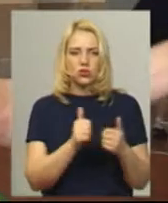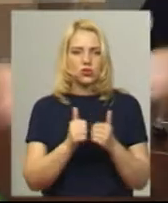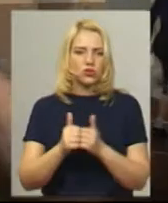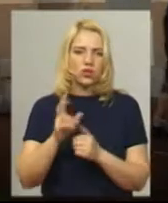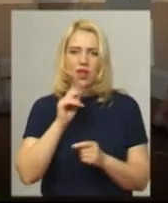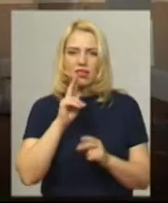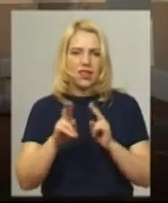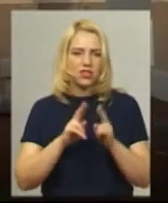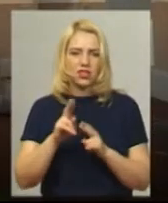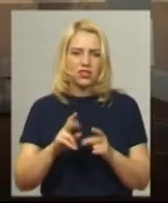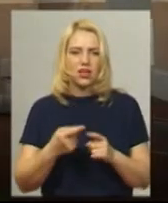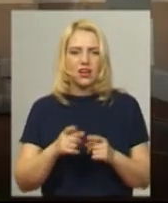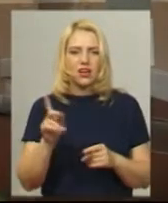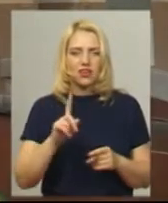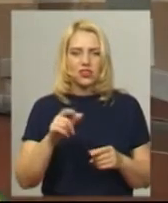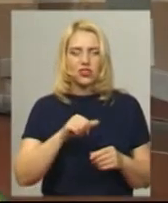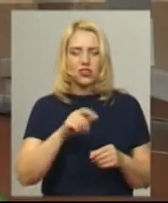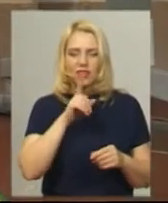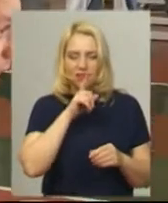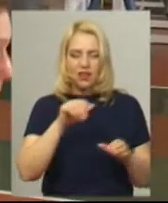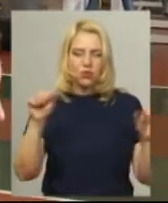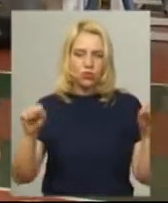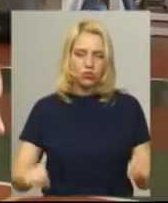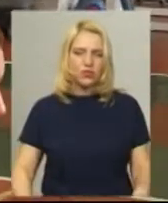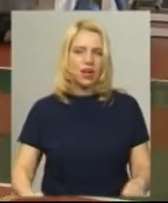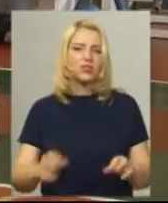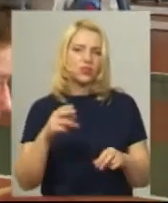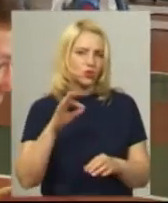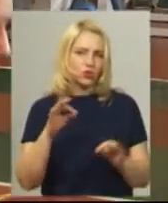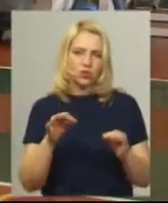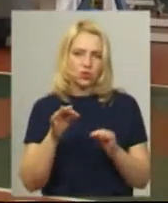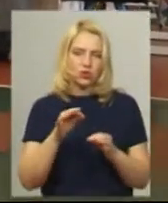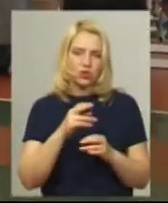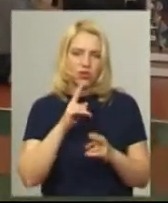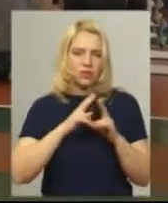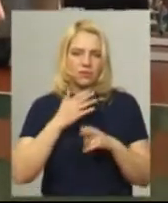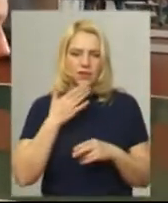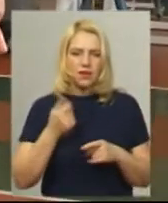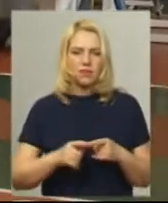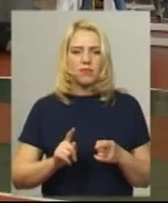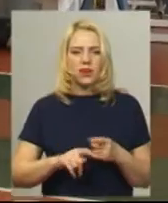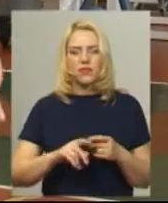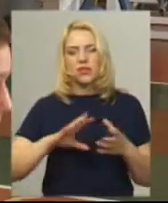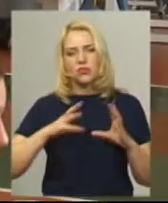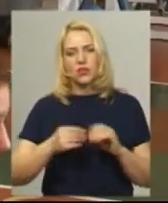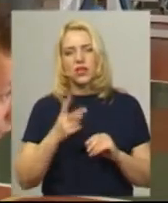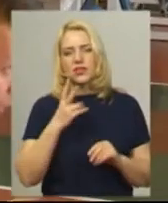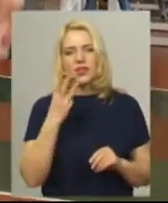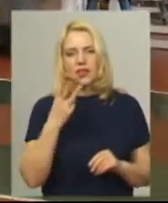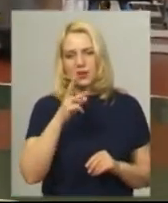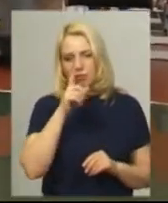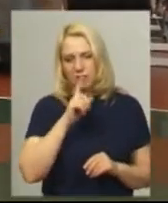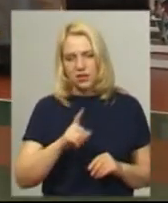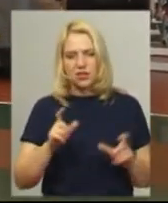Якщо тихенько все опускати гарно, то ніхто іншого не каже. Головний тренер чоловічої збірної Андрій Гентуш каже, результати за три місяці карантину